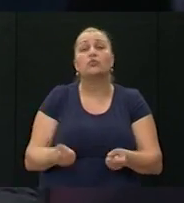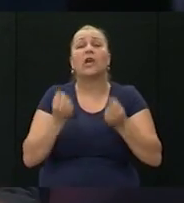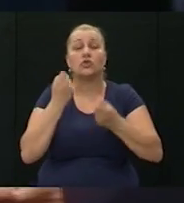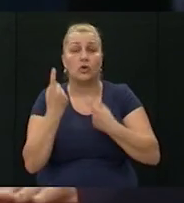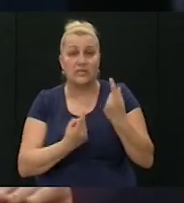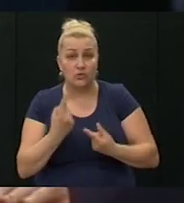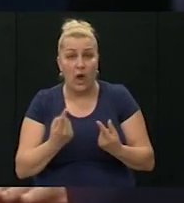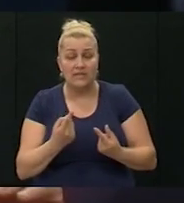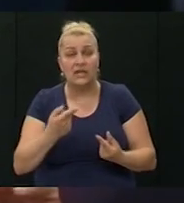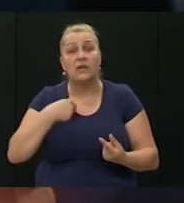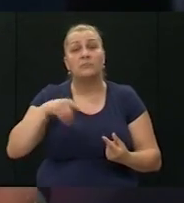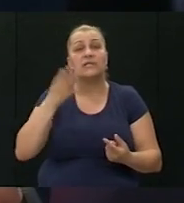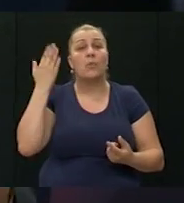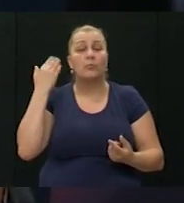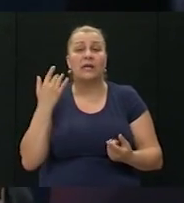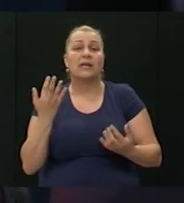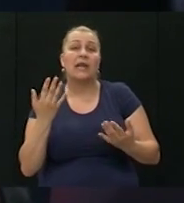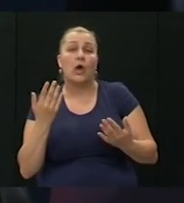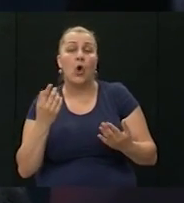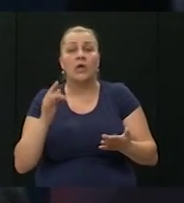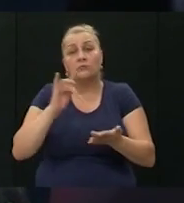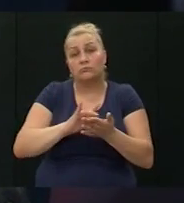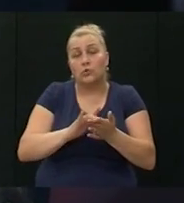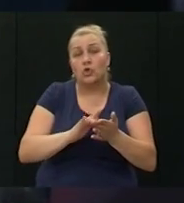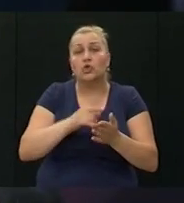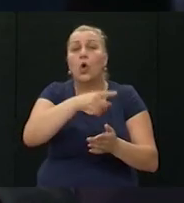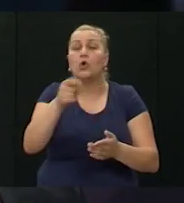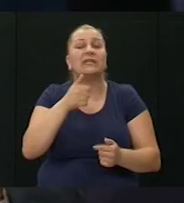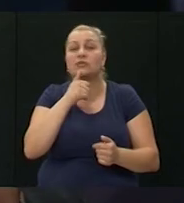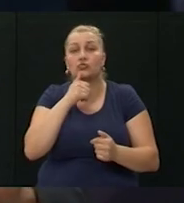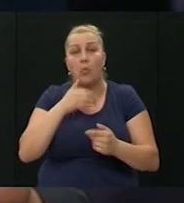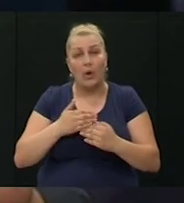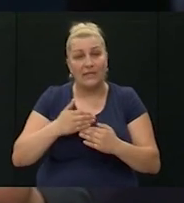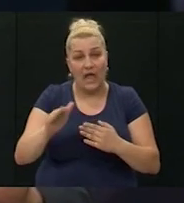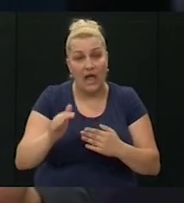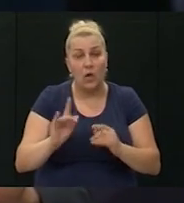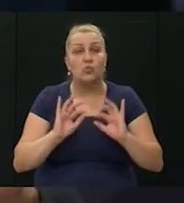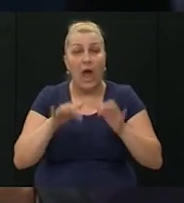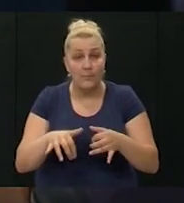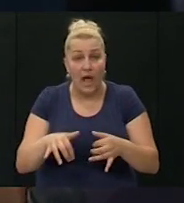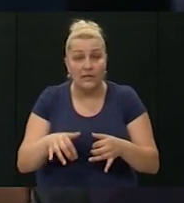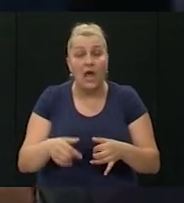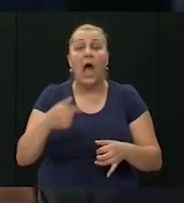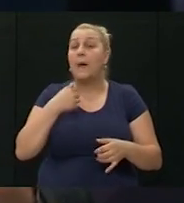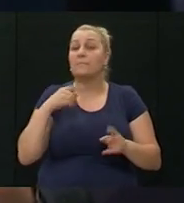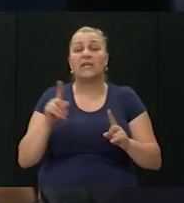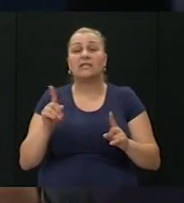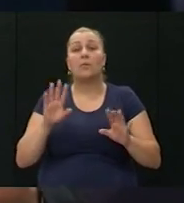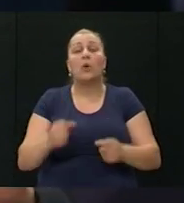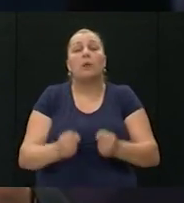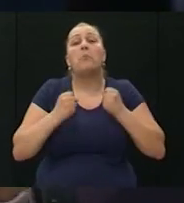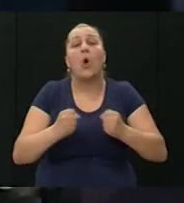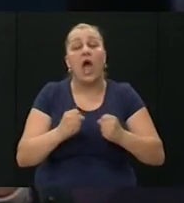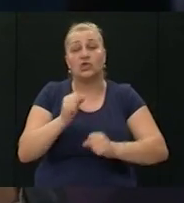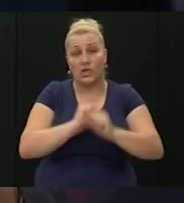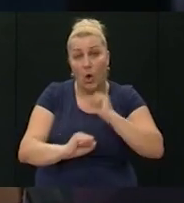mi smo bili mi smo bili praktično u nekoj kulminacijskoj točci u kojoj oni nismo mogli dalje u napad a mi nismo imali čime još pojačati